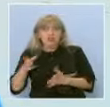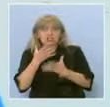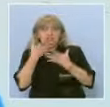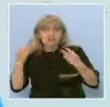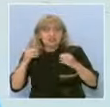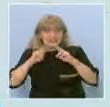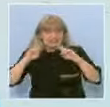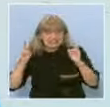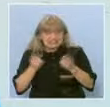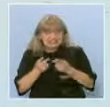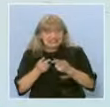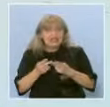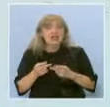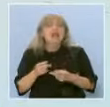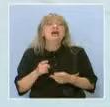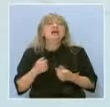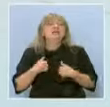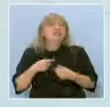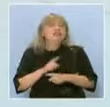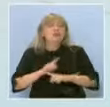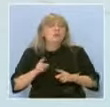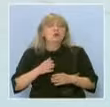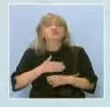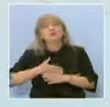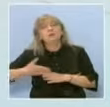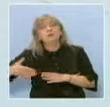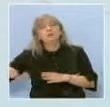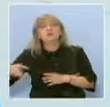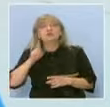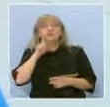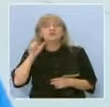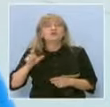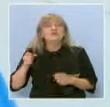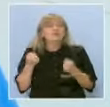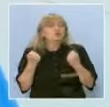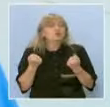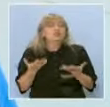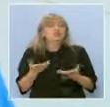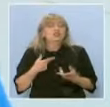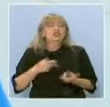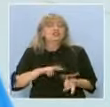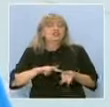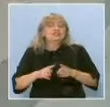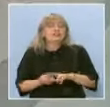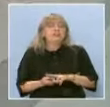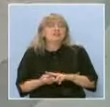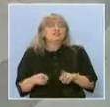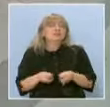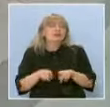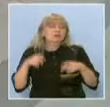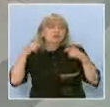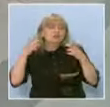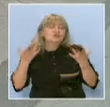само ние единицата, то тогава няма да можем да продължим човешкото си съществуване, ще се превърнем в нищо по-различно от животно.